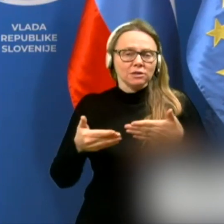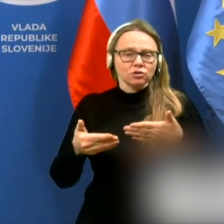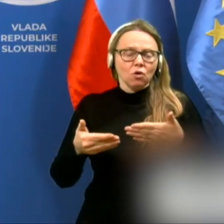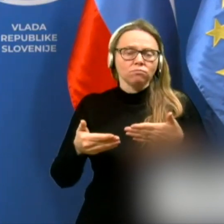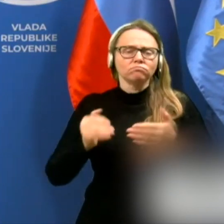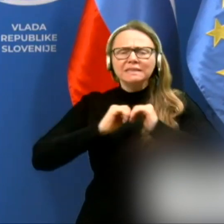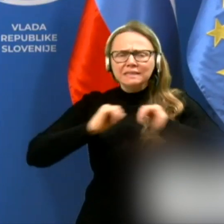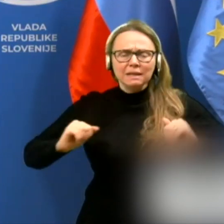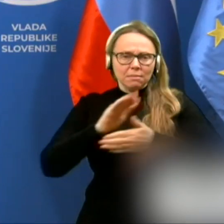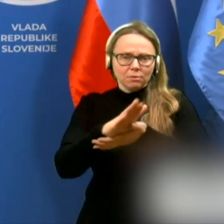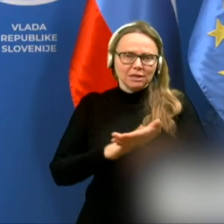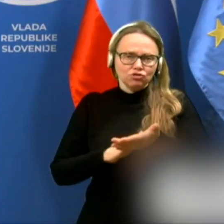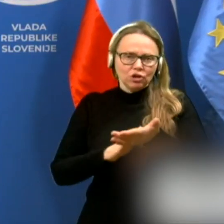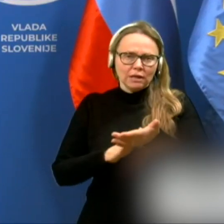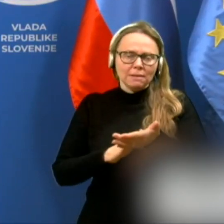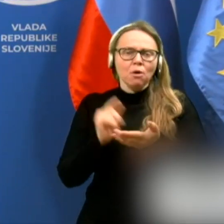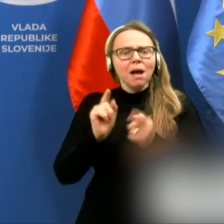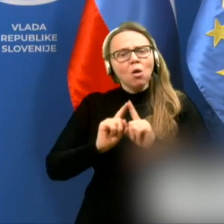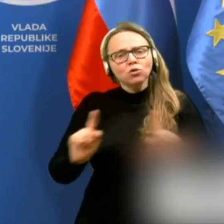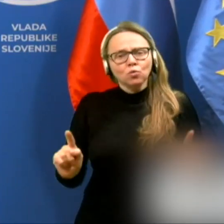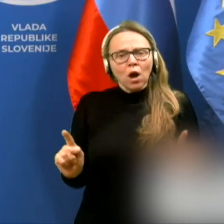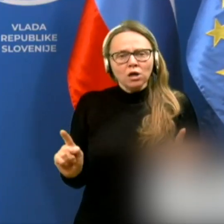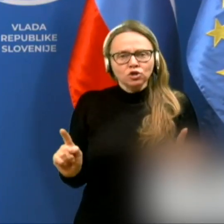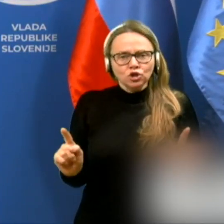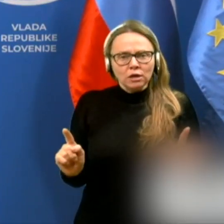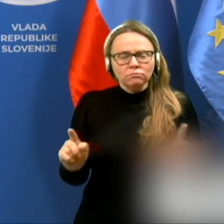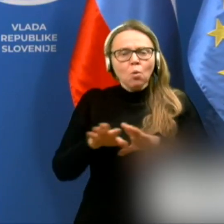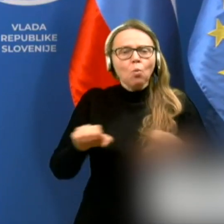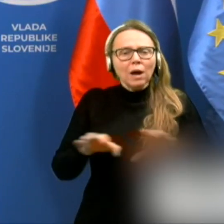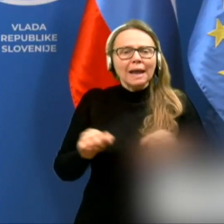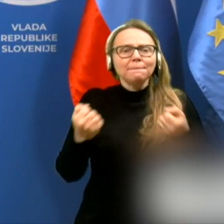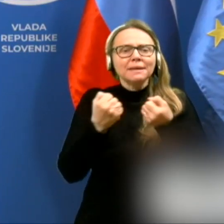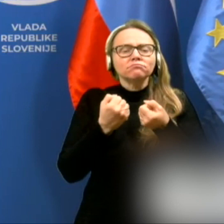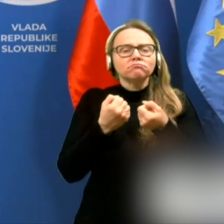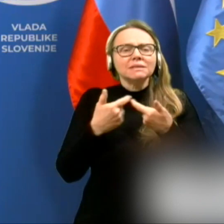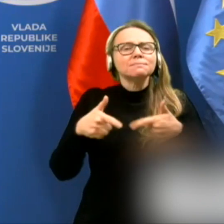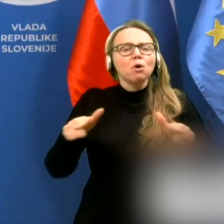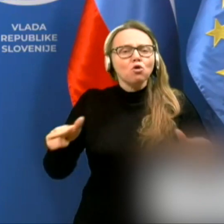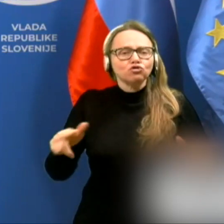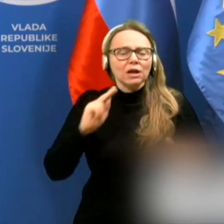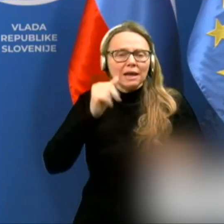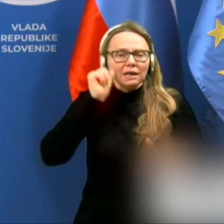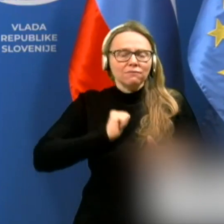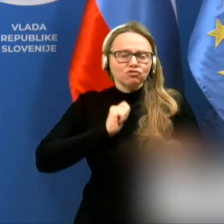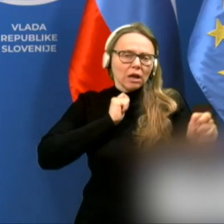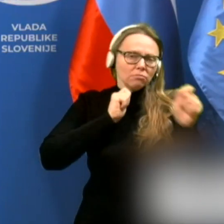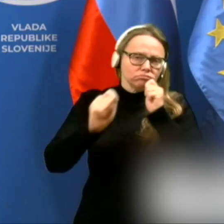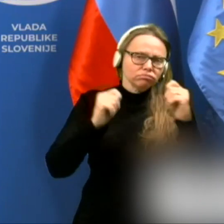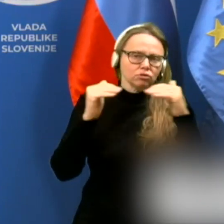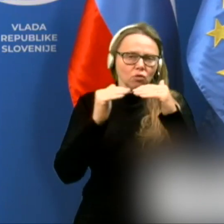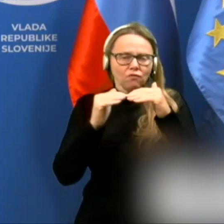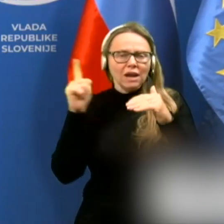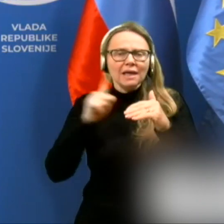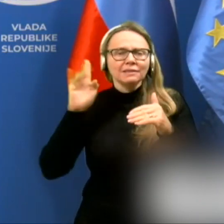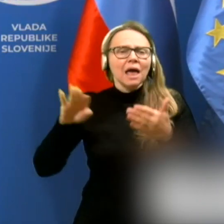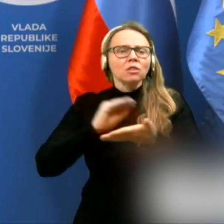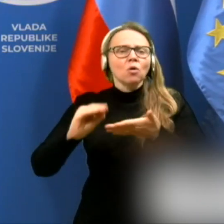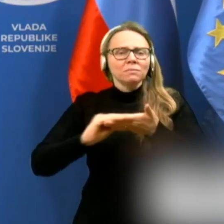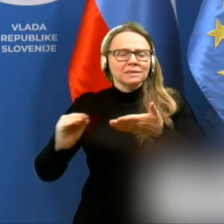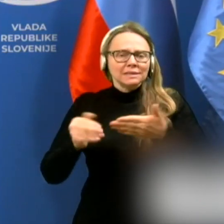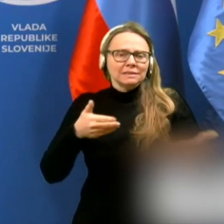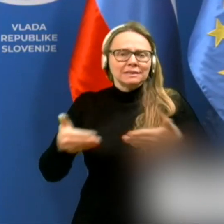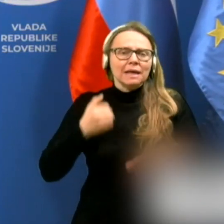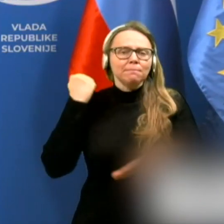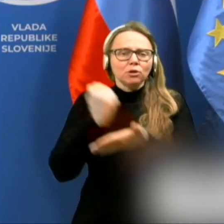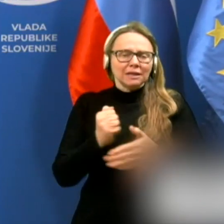izjemoma začenjamo nekoliko drugače z okrep izproščanja, ki jih je včeraj dogovorila in na dopisni seji potrdila